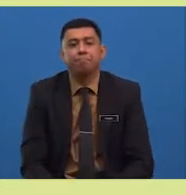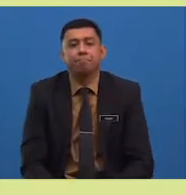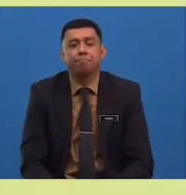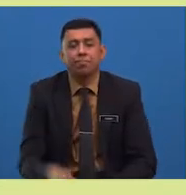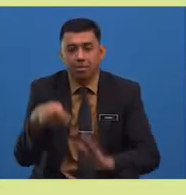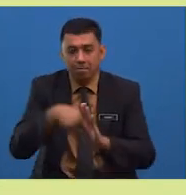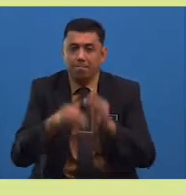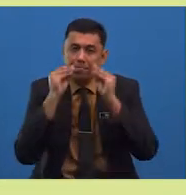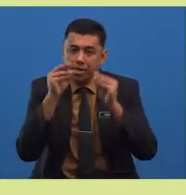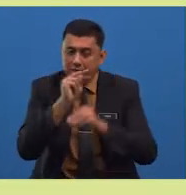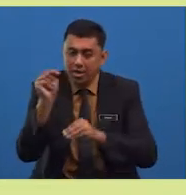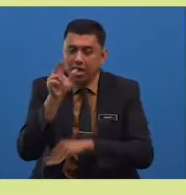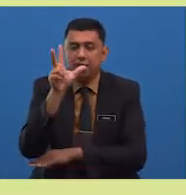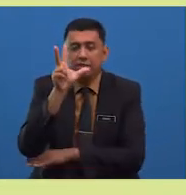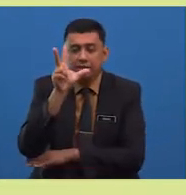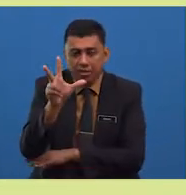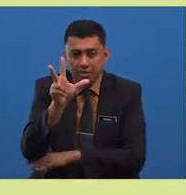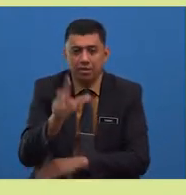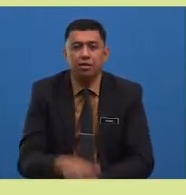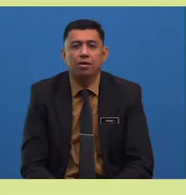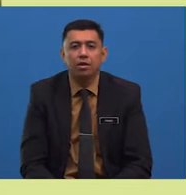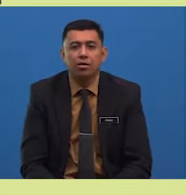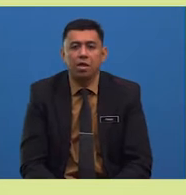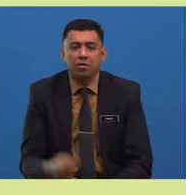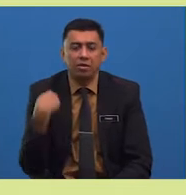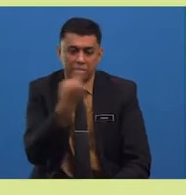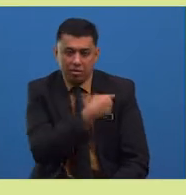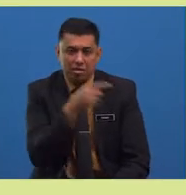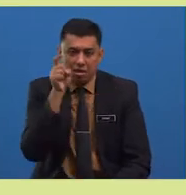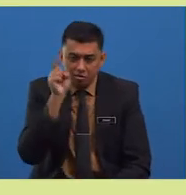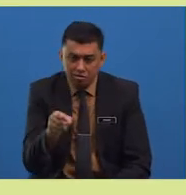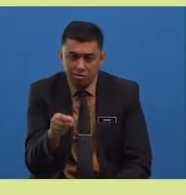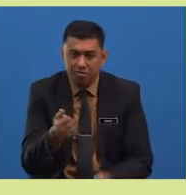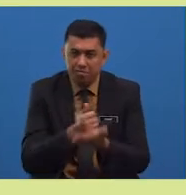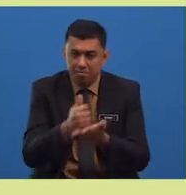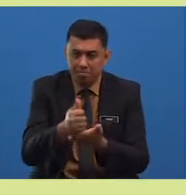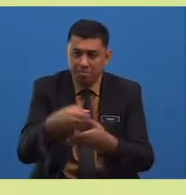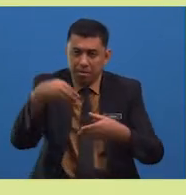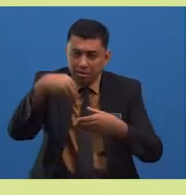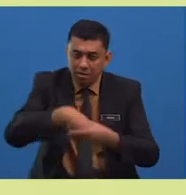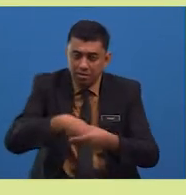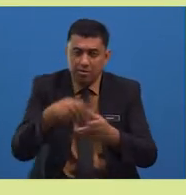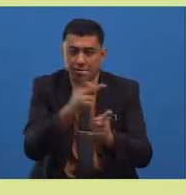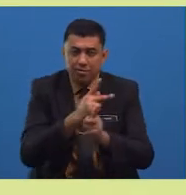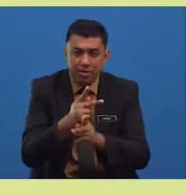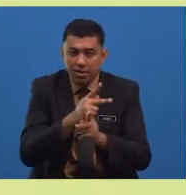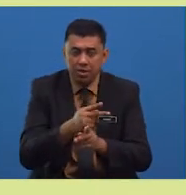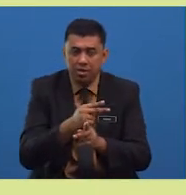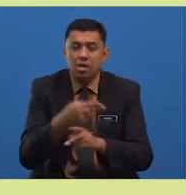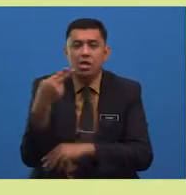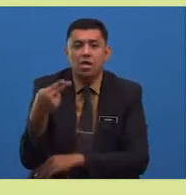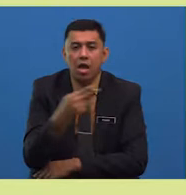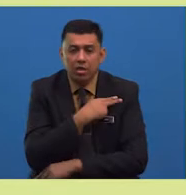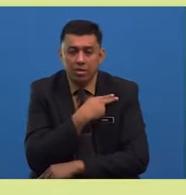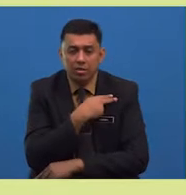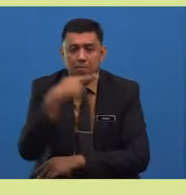Pengajaran ketiga pula ialah kita harus amanah dalam menjaga harta pusaka